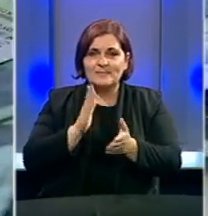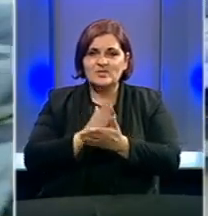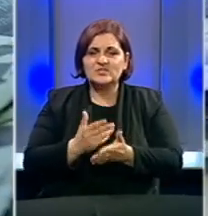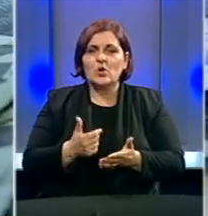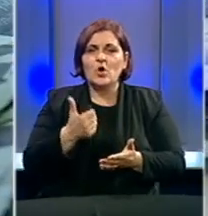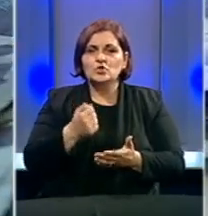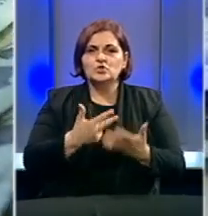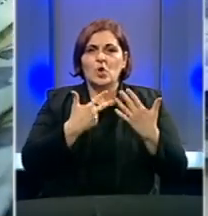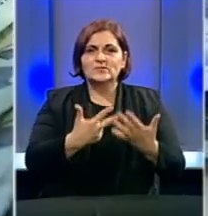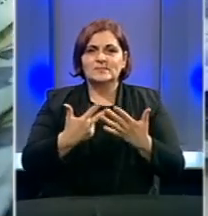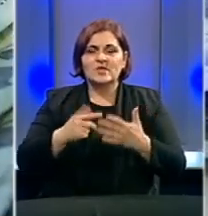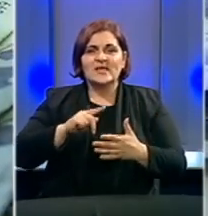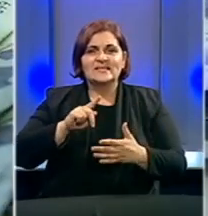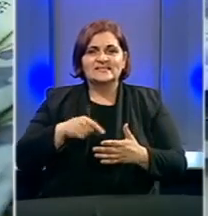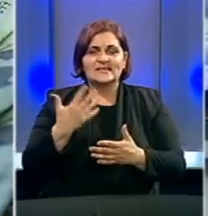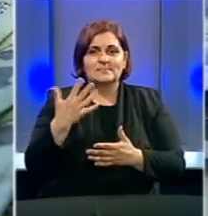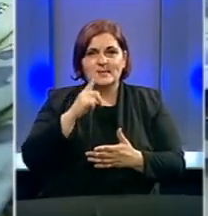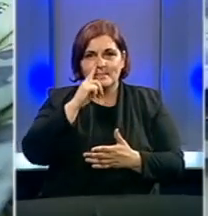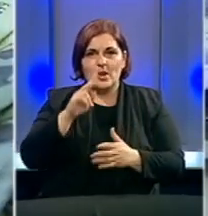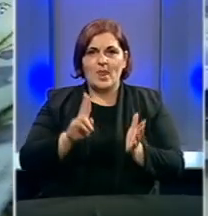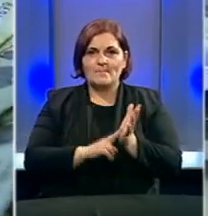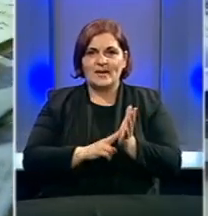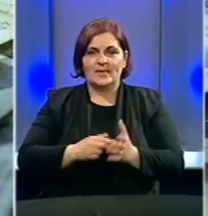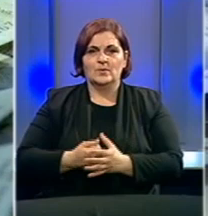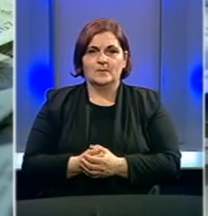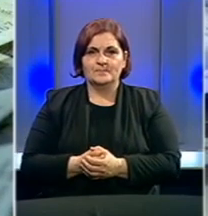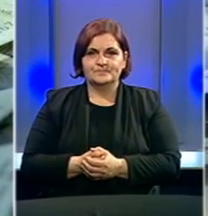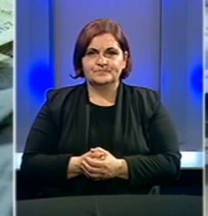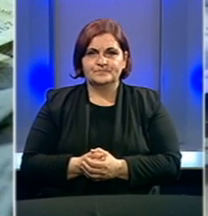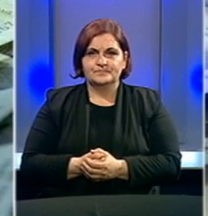iznose 188,5 miliona maraka.